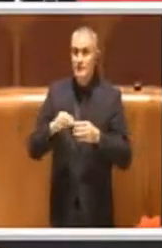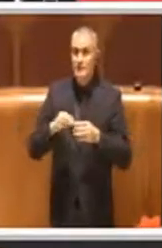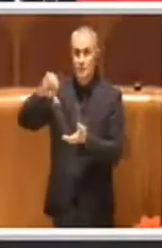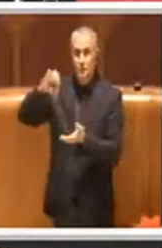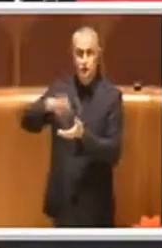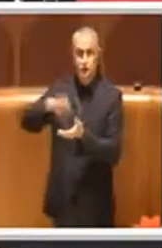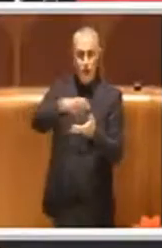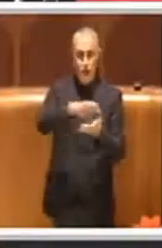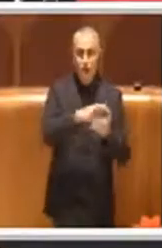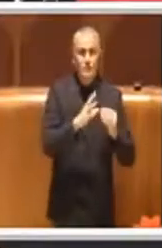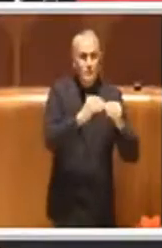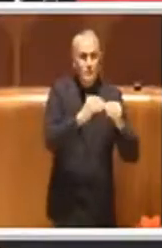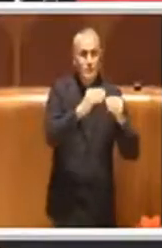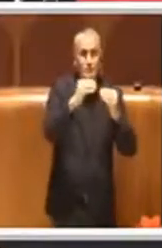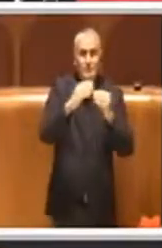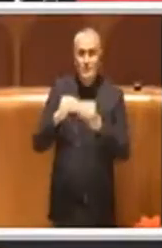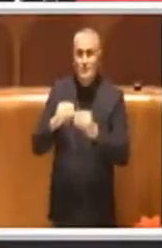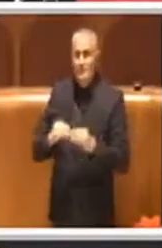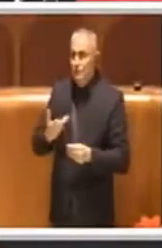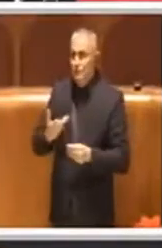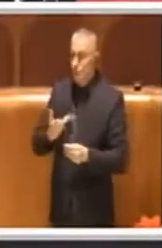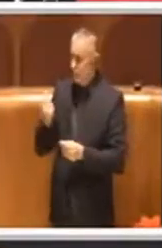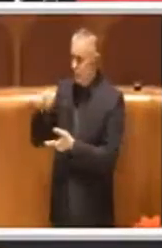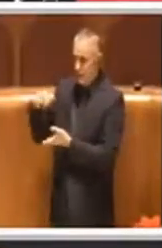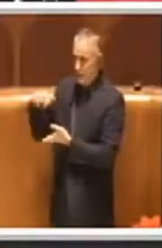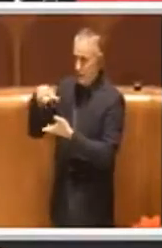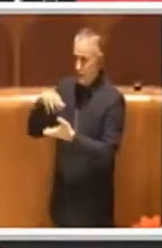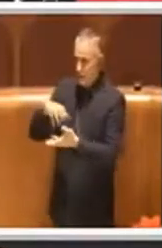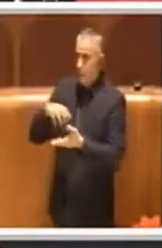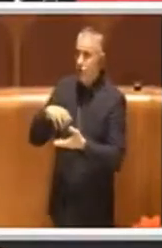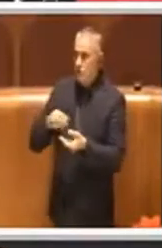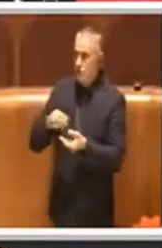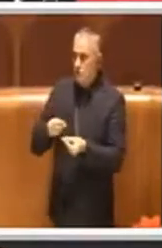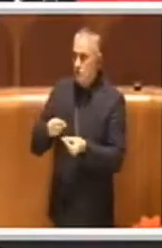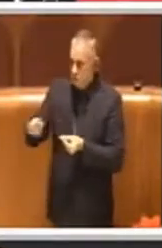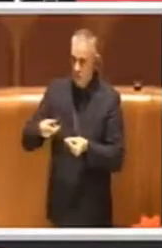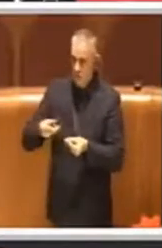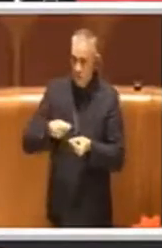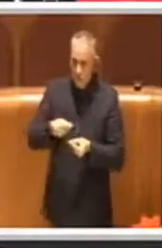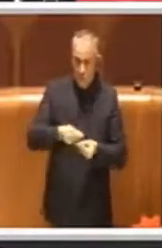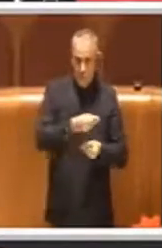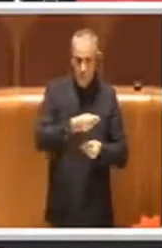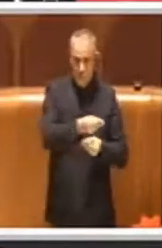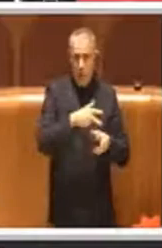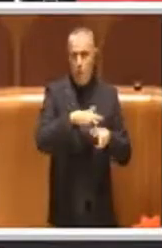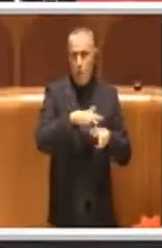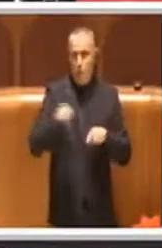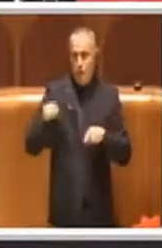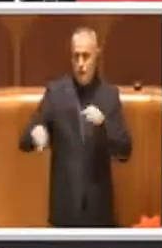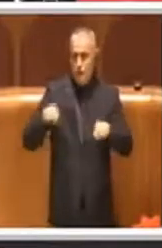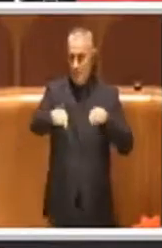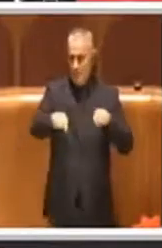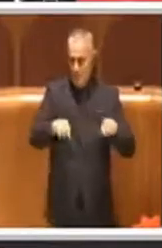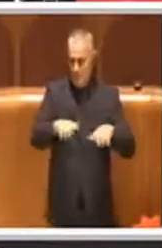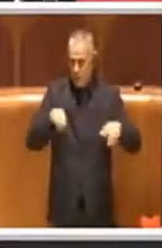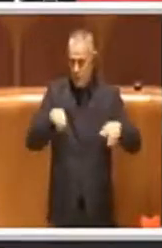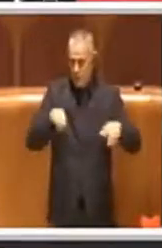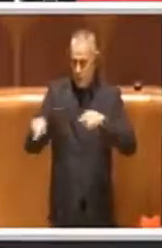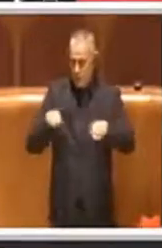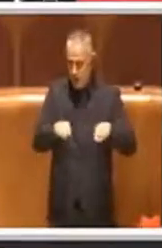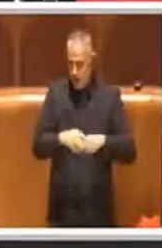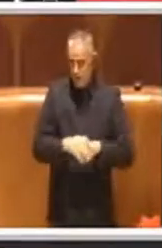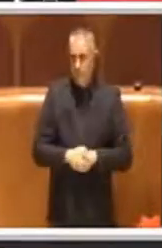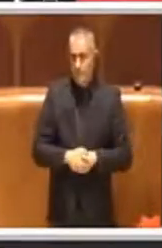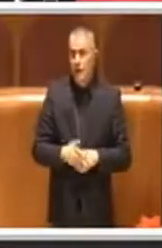distanziare le risorse necessarie ai municipi che sono interessati dagli interventi e un